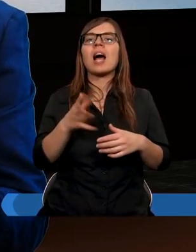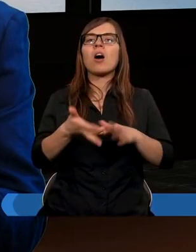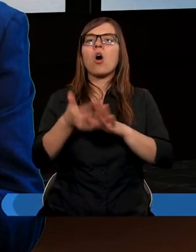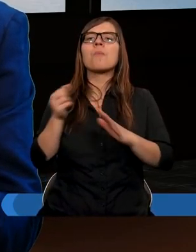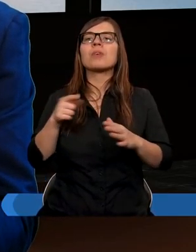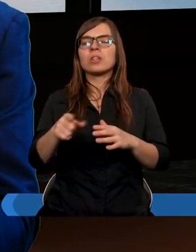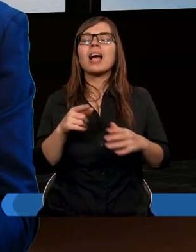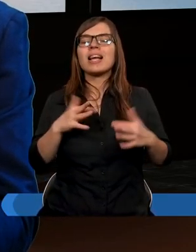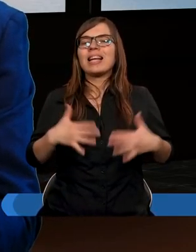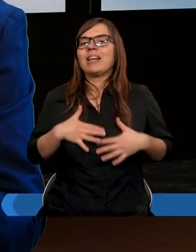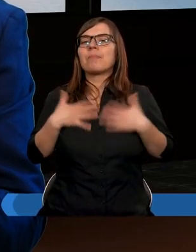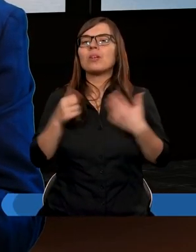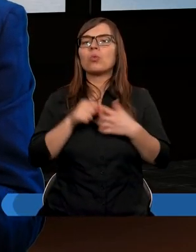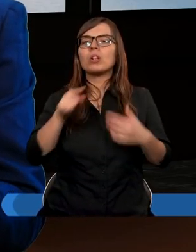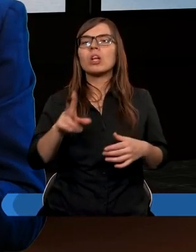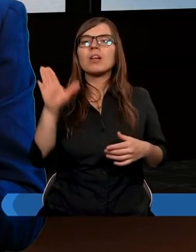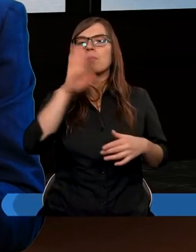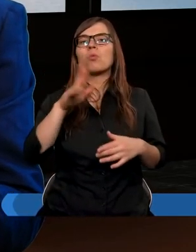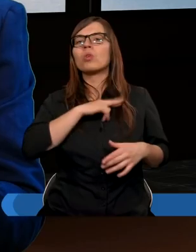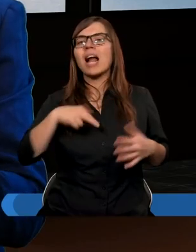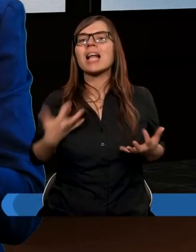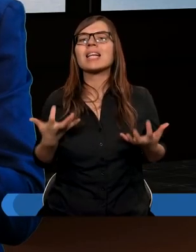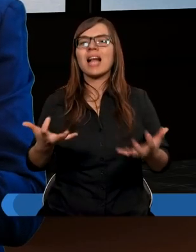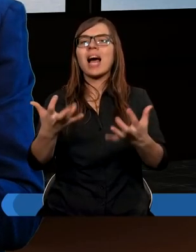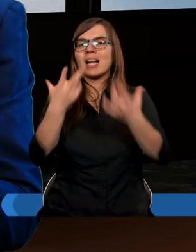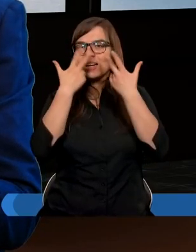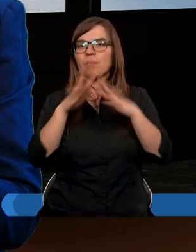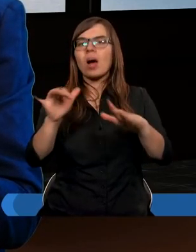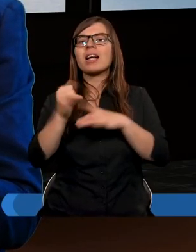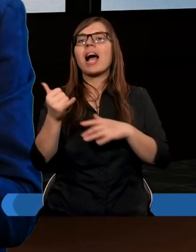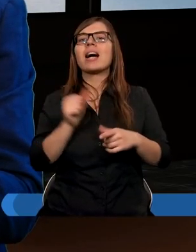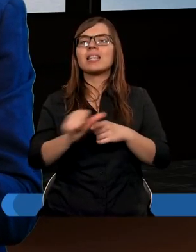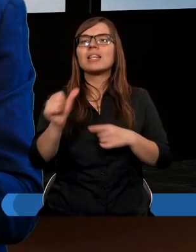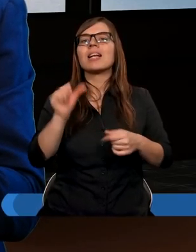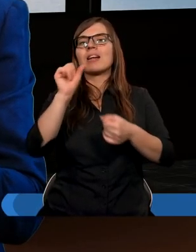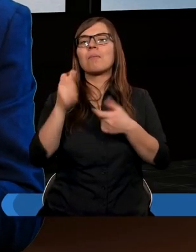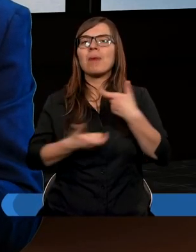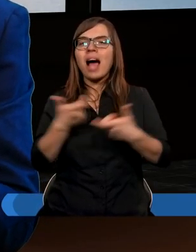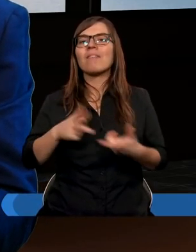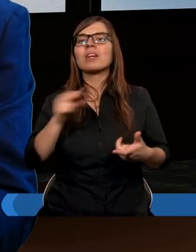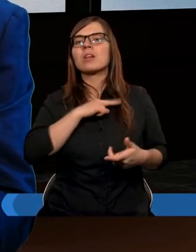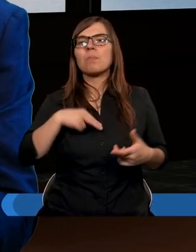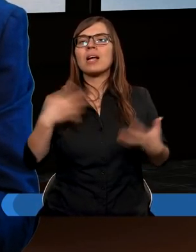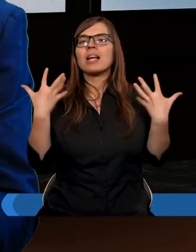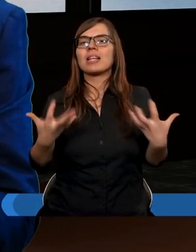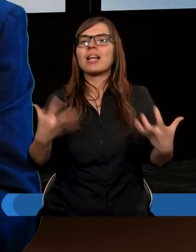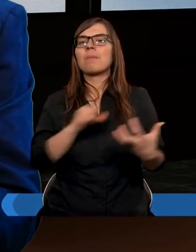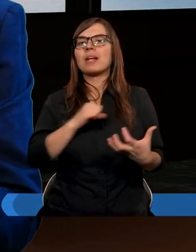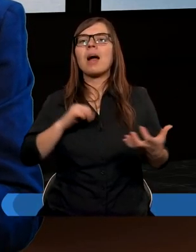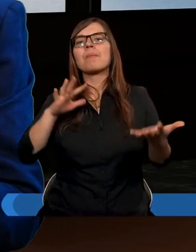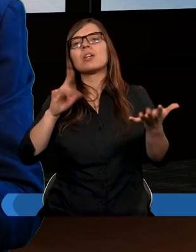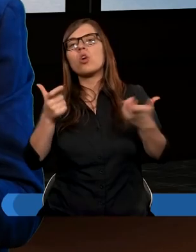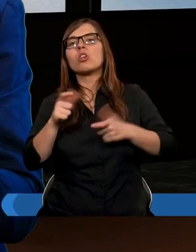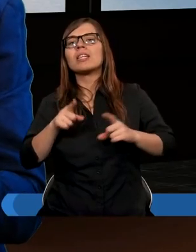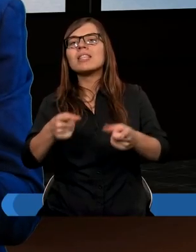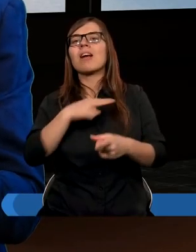Bóg nas po prostu inspiruje do tego. Bóg nas zachęca, pokazuje, jaki jest i sprawia, że my sami chcemy zmieniać nasze życie,